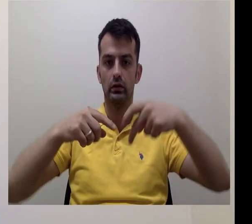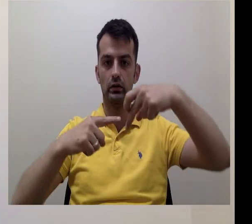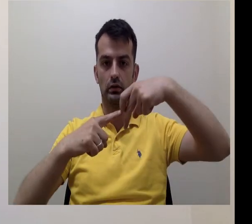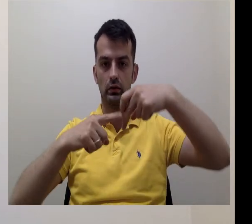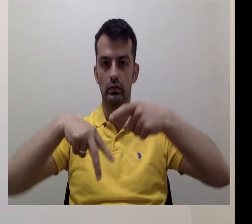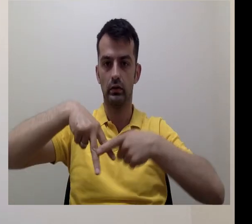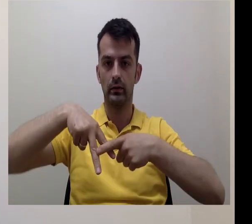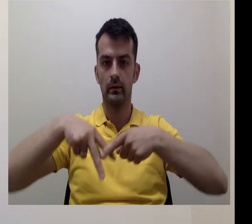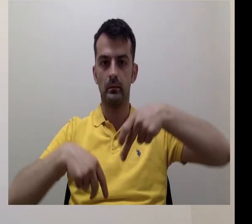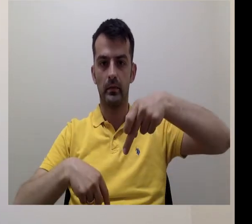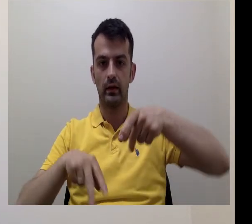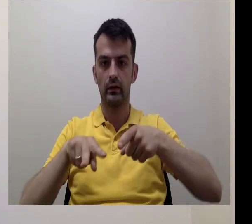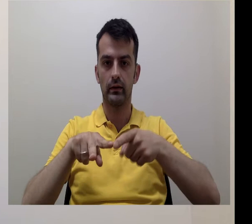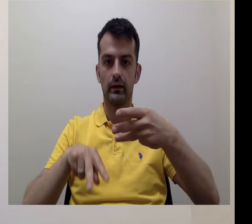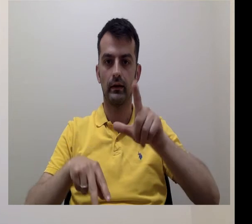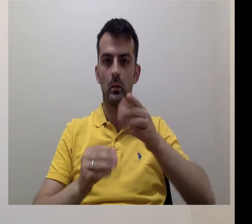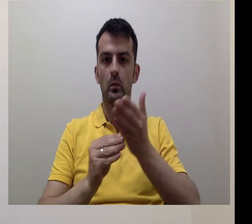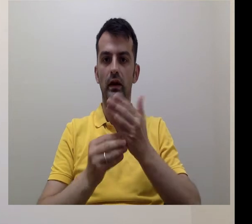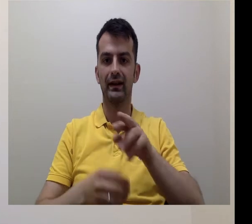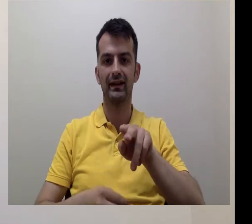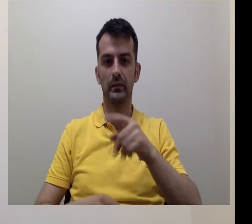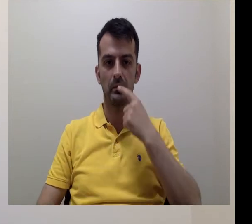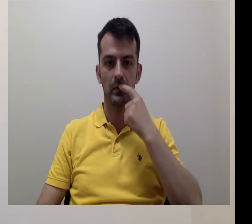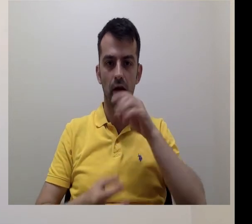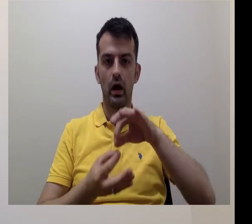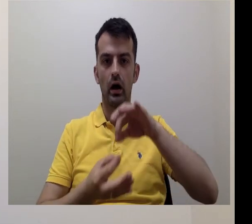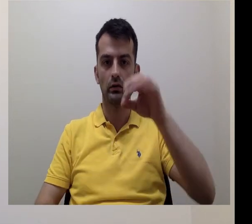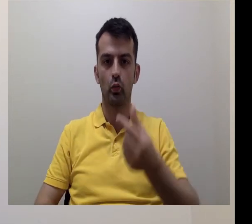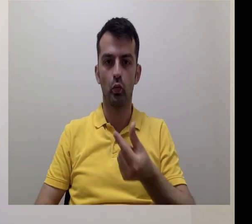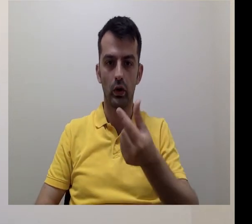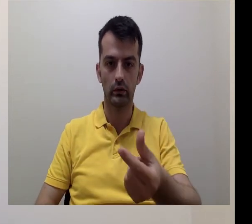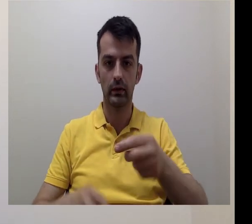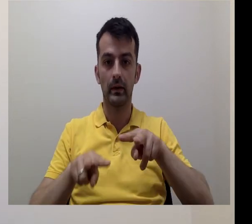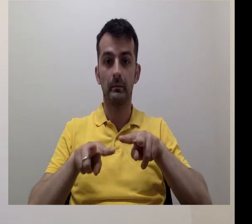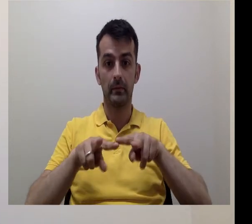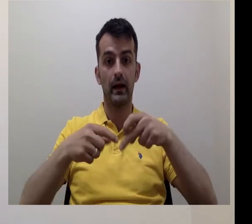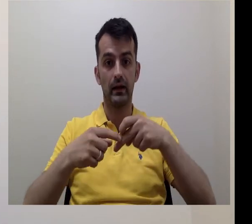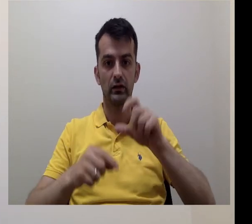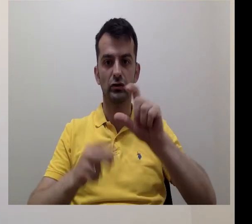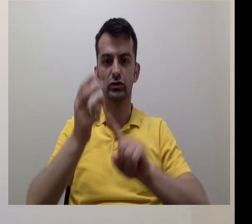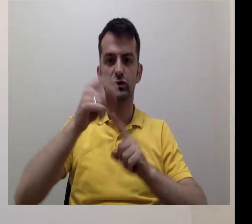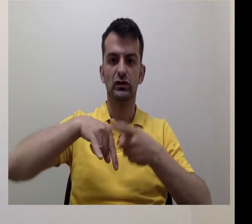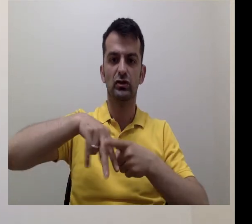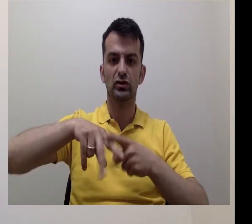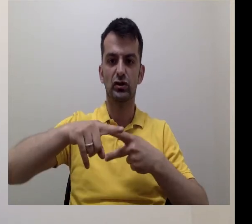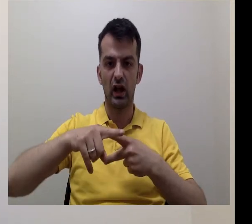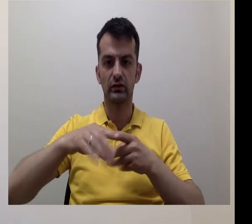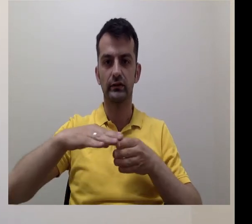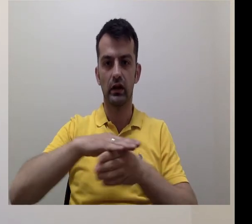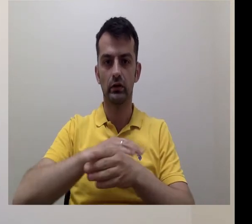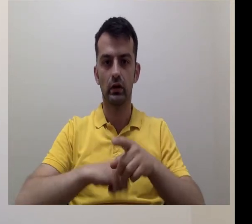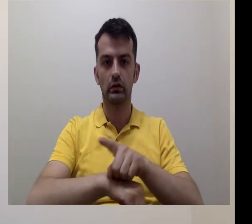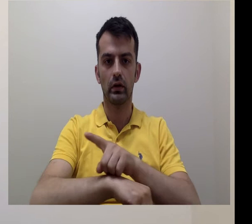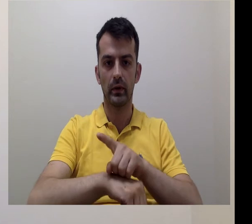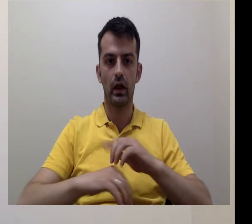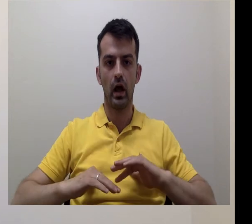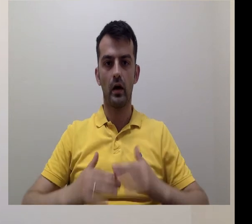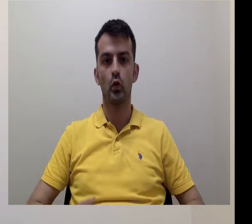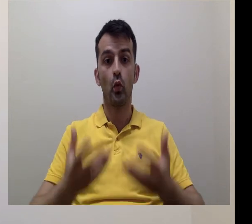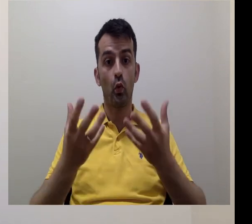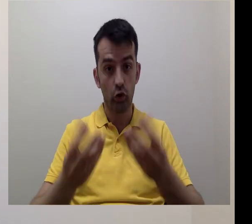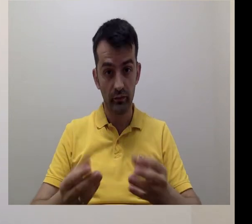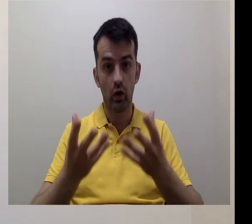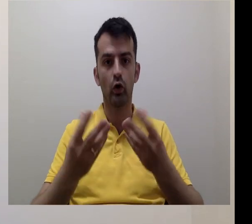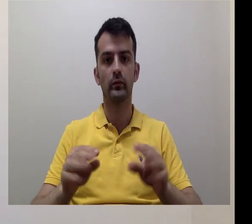olmadığınız konusunda emin olmalısınız. Herhangi bir şüpheniz varsa bu durumu doktorunuza bildirmeniz gerekmektedir.